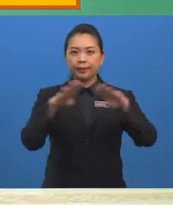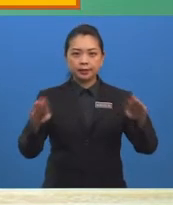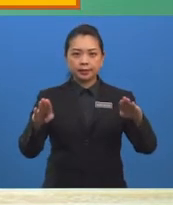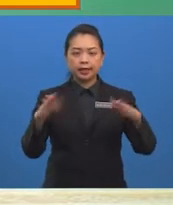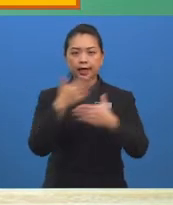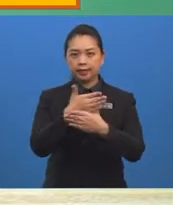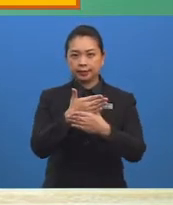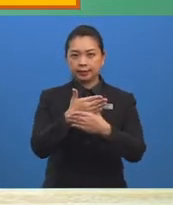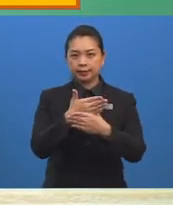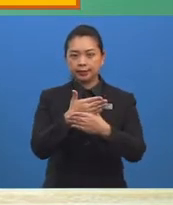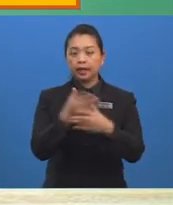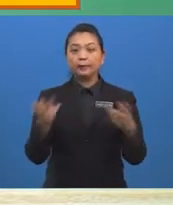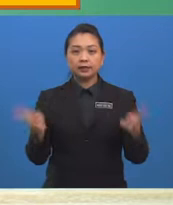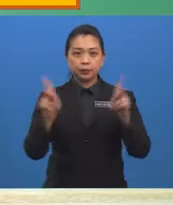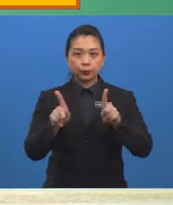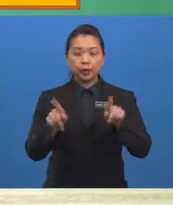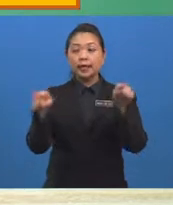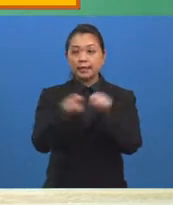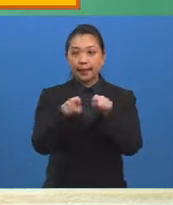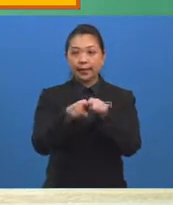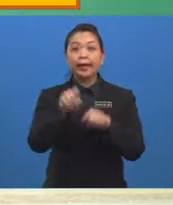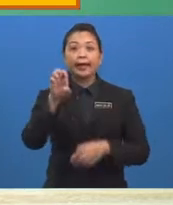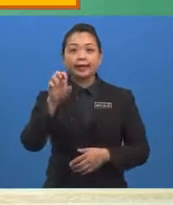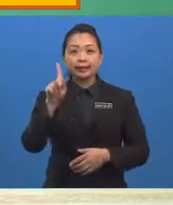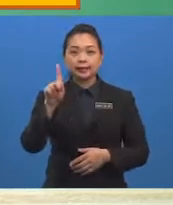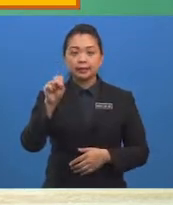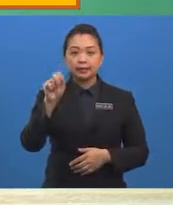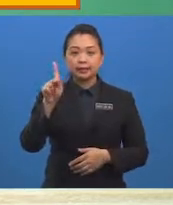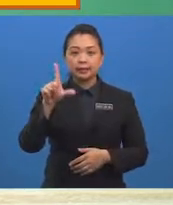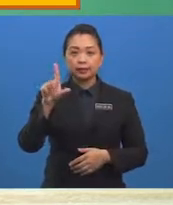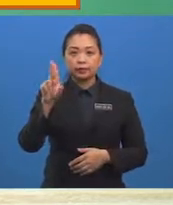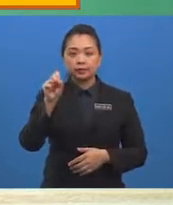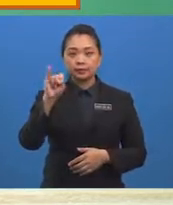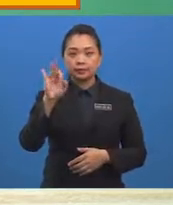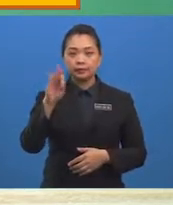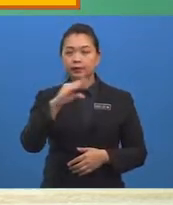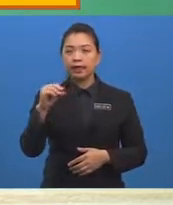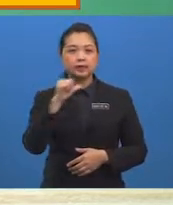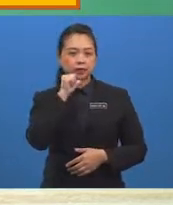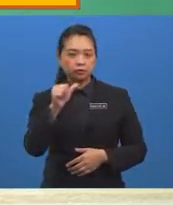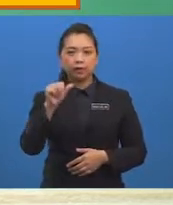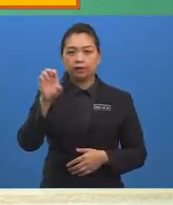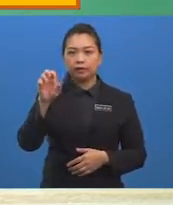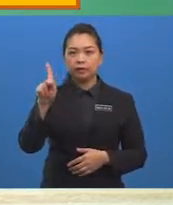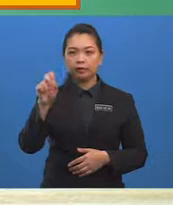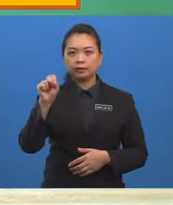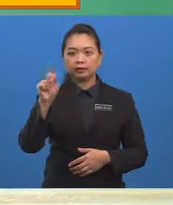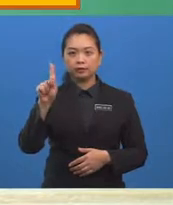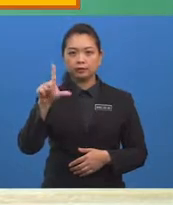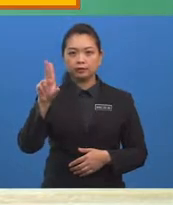di antara peristiwa saling eksklusif Dan peristiwa tidak saling eksklusif